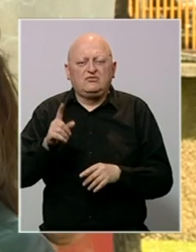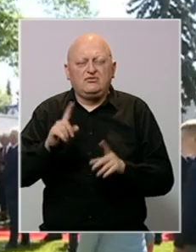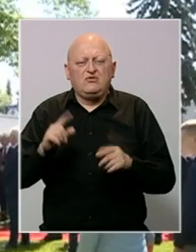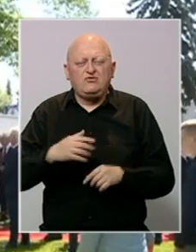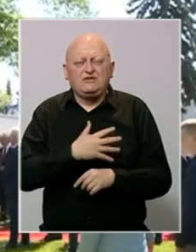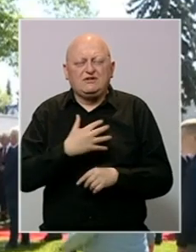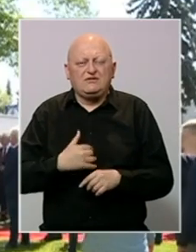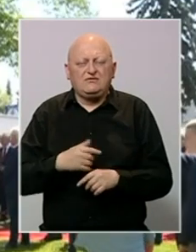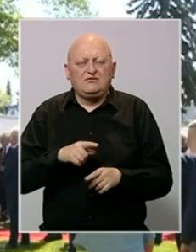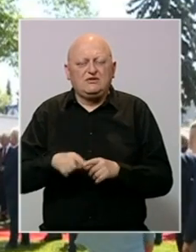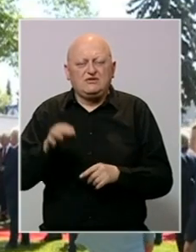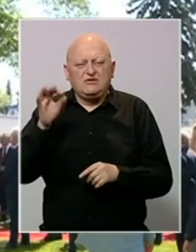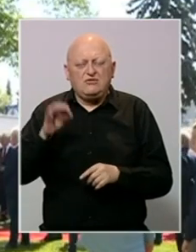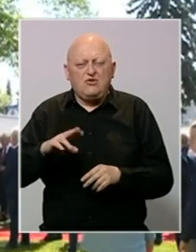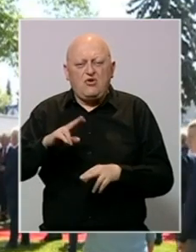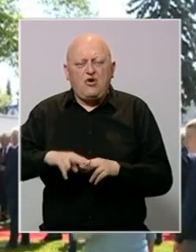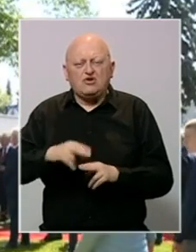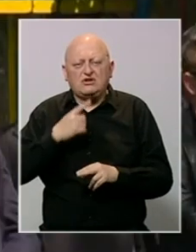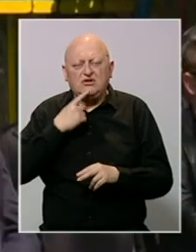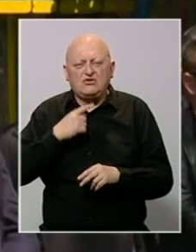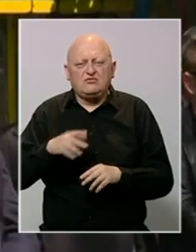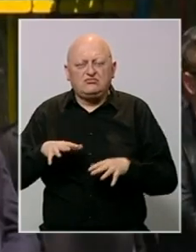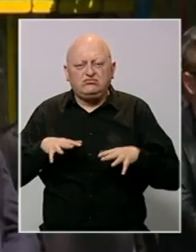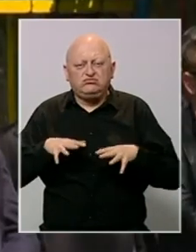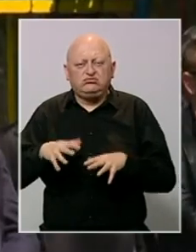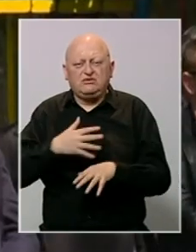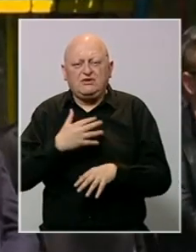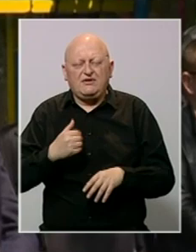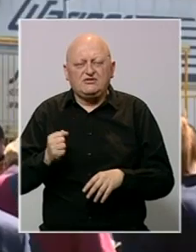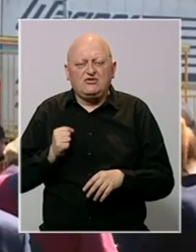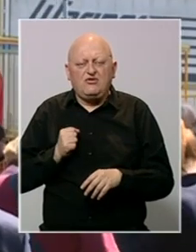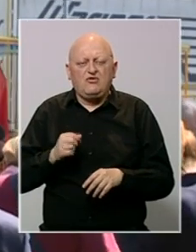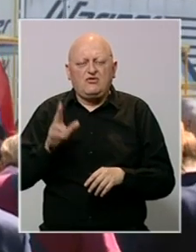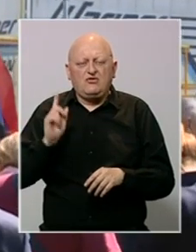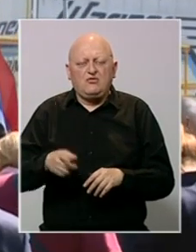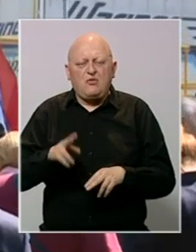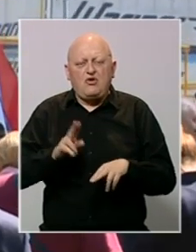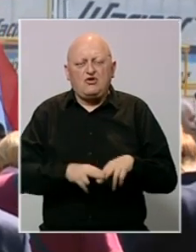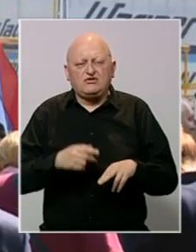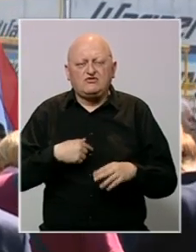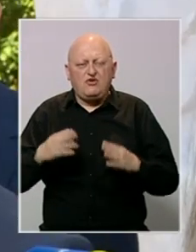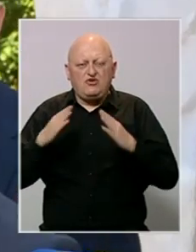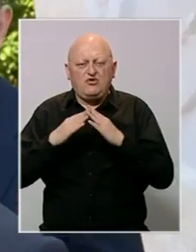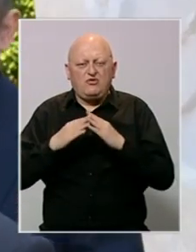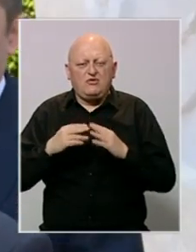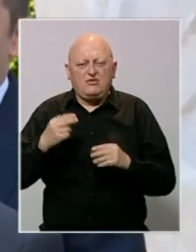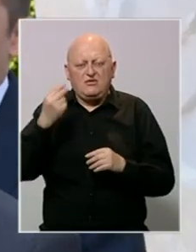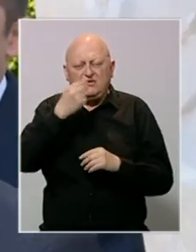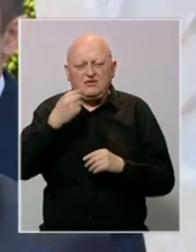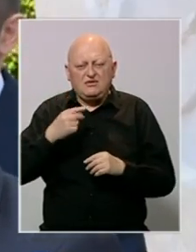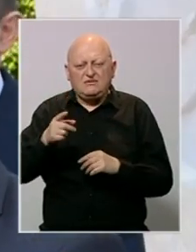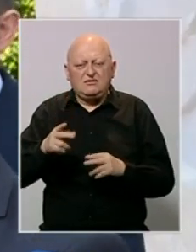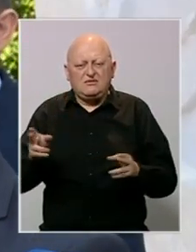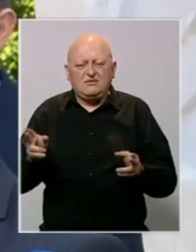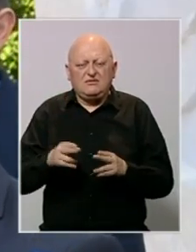Hrvatskoj. Slično sudbinu dijele i ostali koji su pred naletom Hrvatske vojske u akciji Bljesak morali ostaviti svoje domove. Srbija i zapadne Slavonije